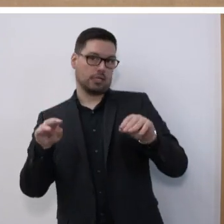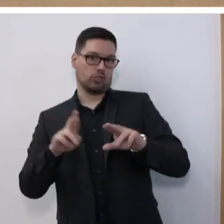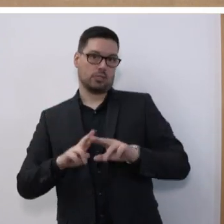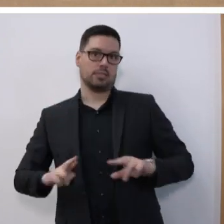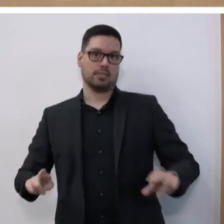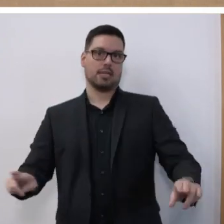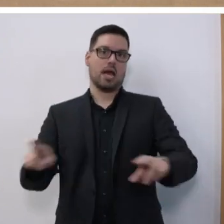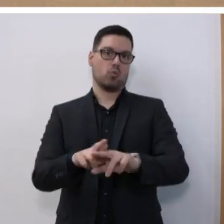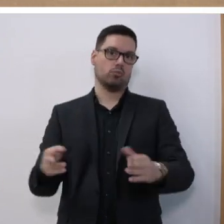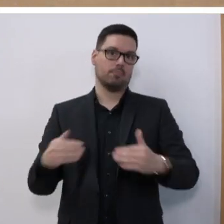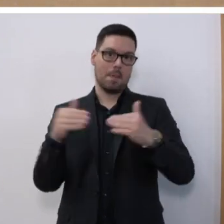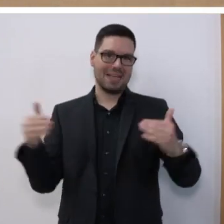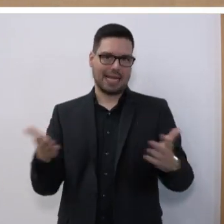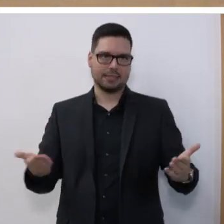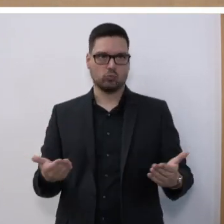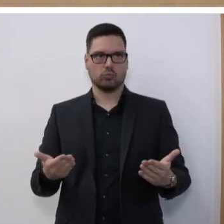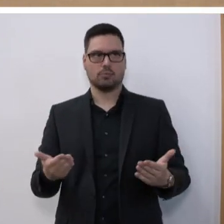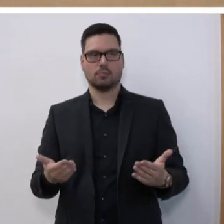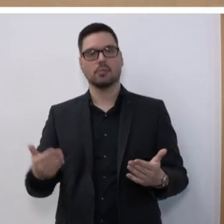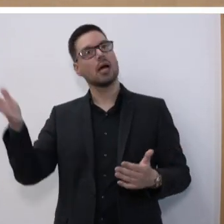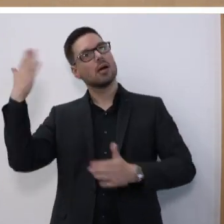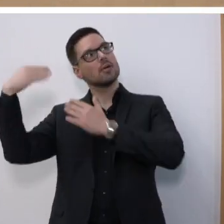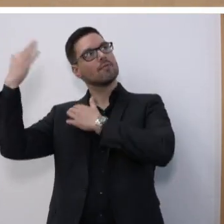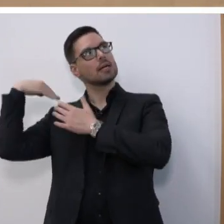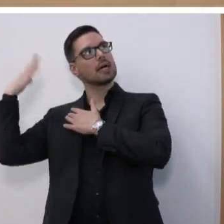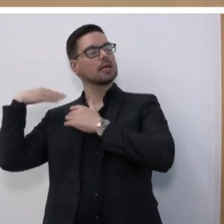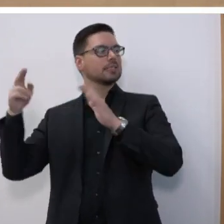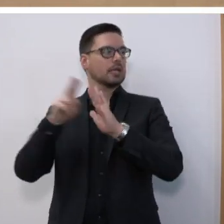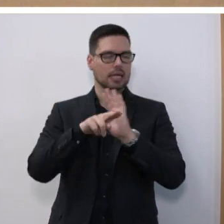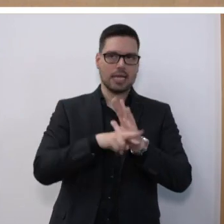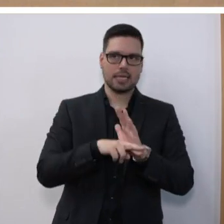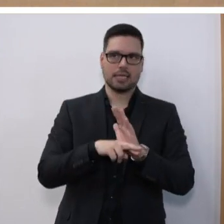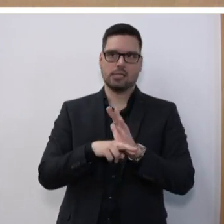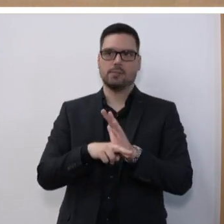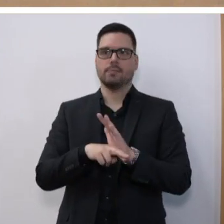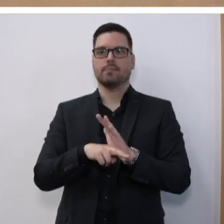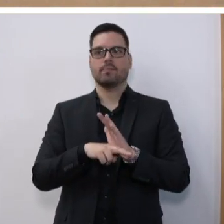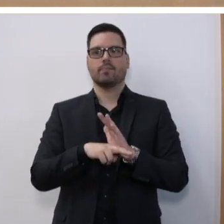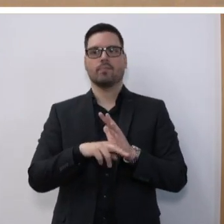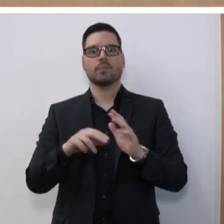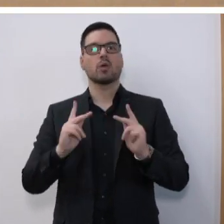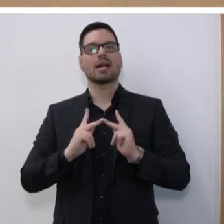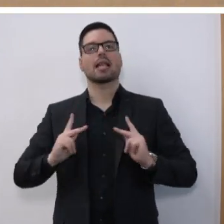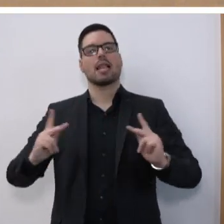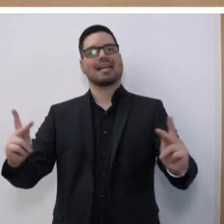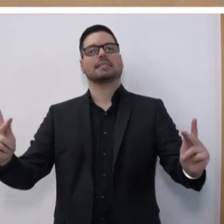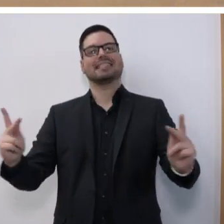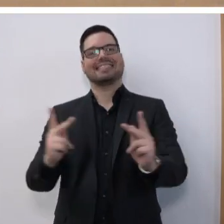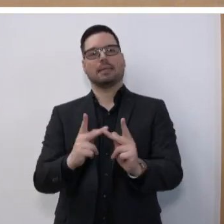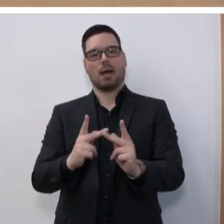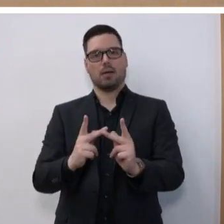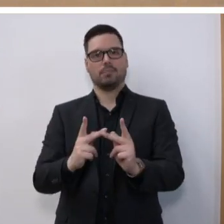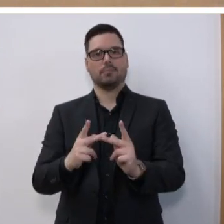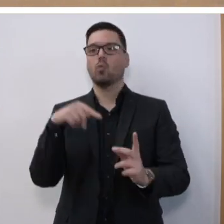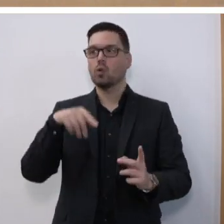Entgrenzung erfahren. Was in der Vergangenheit in der Regel alleine durch das Klassenzimmer repräsentiert, findet Lehren und